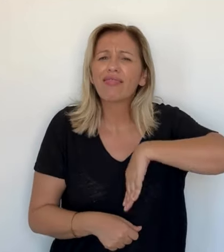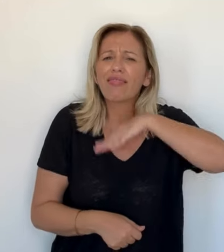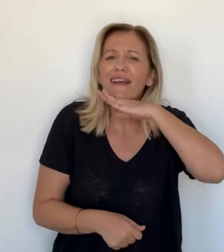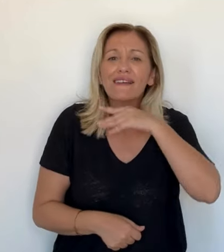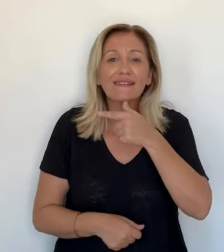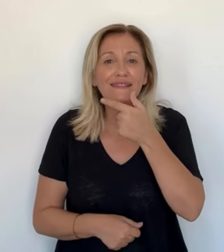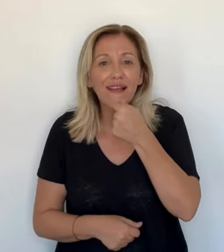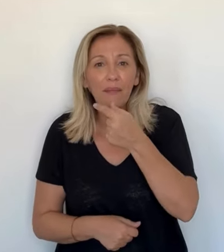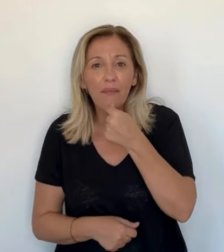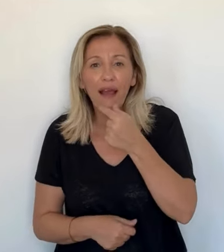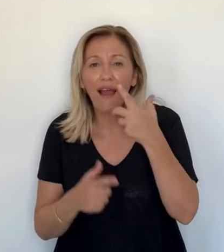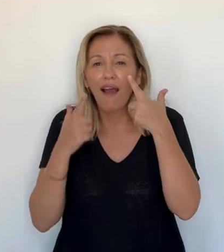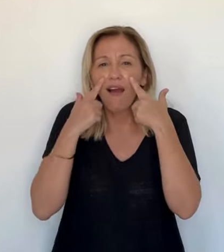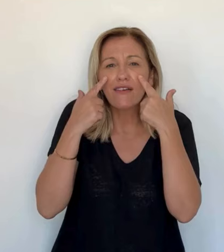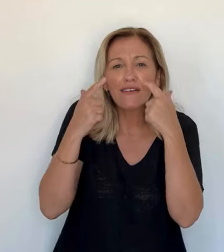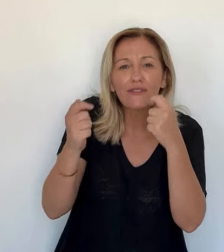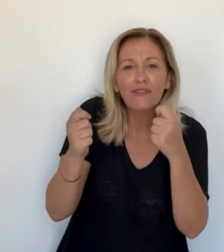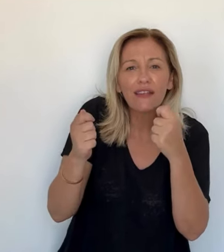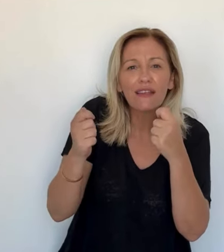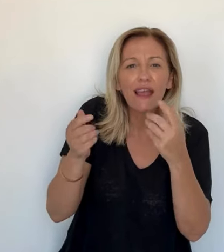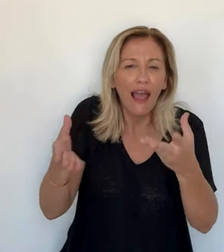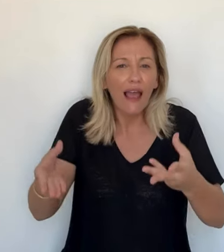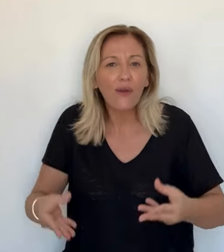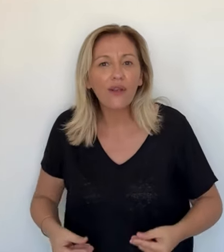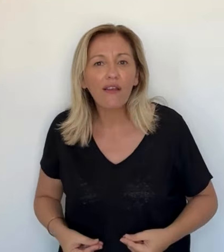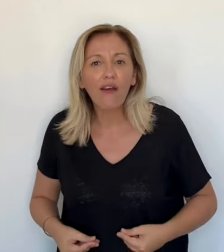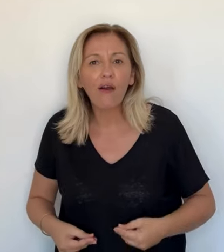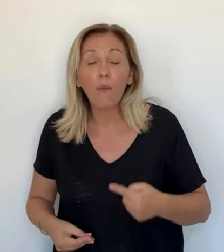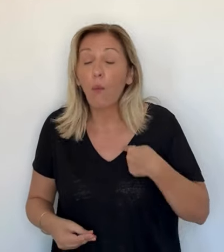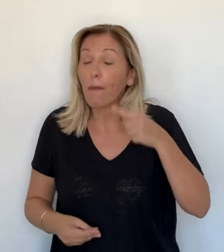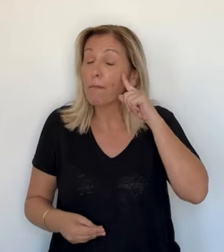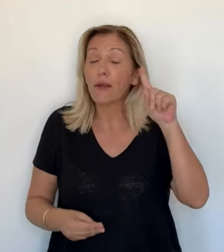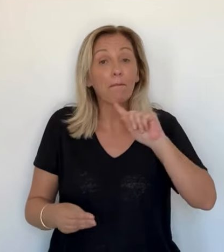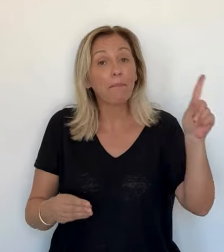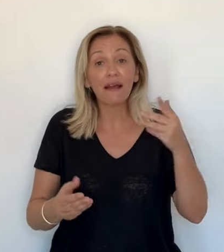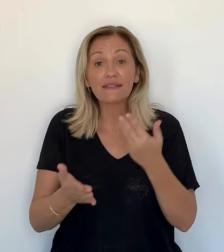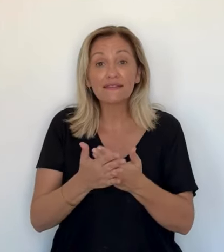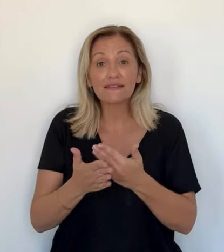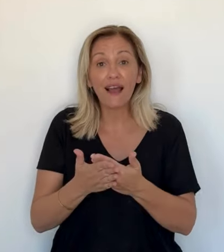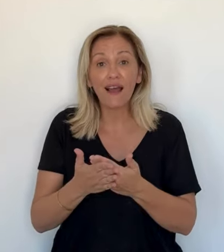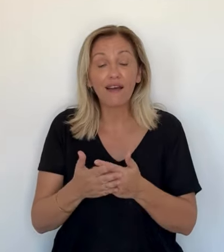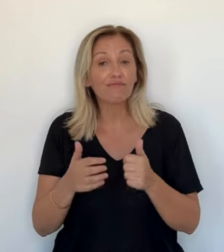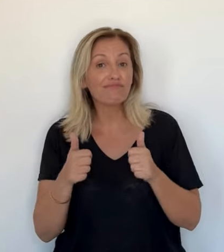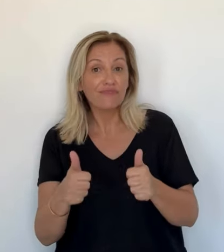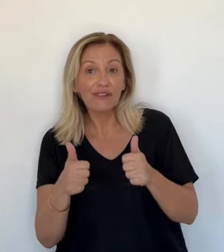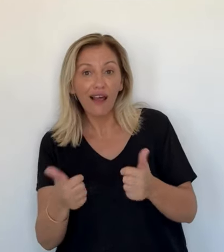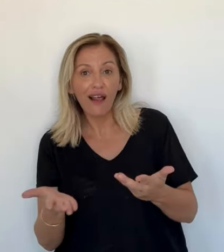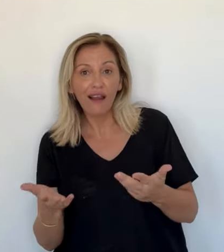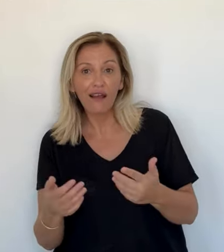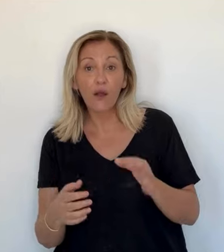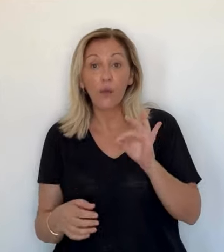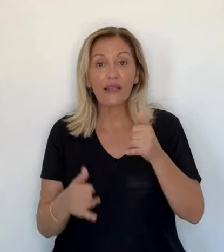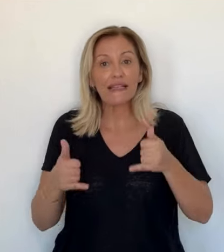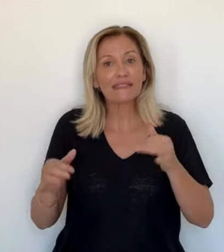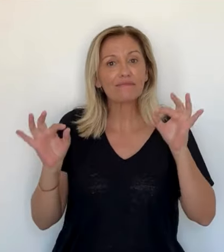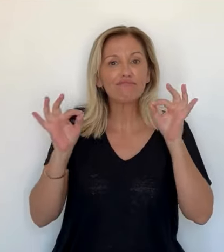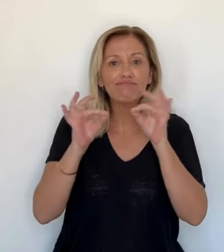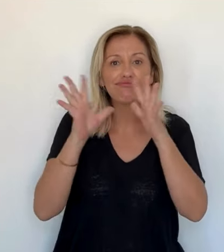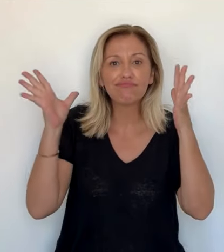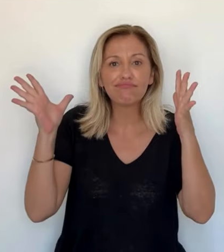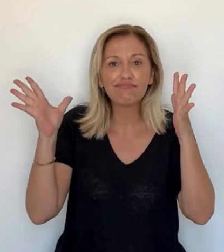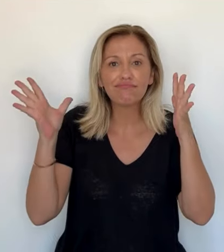du service, de l'hospitalité, c'est vraiment génial. Je ne'attendais pas du tout à ça. Pas du tout.